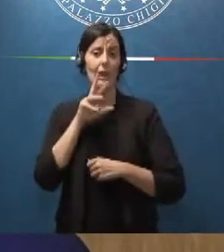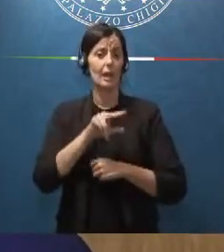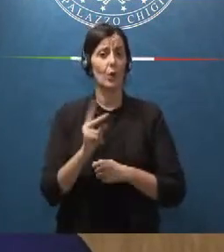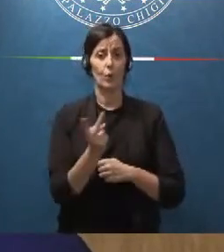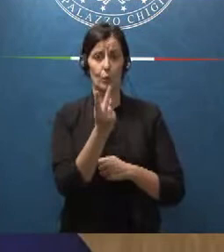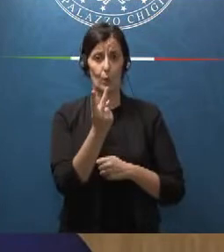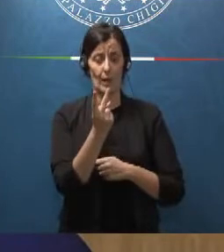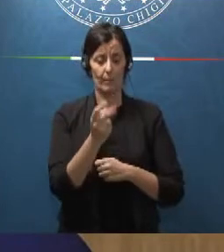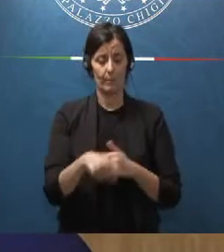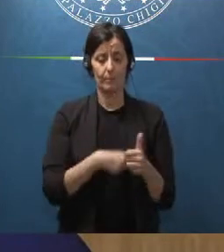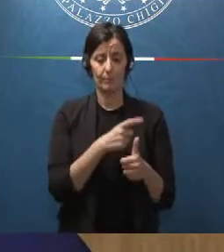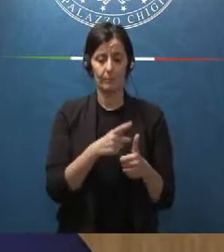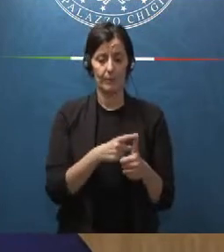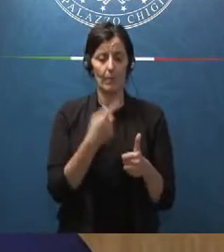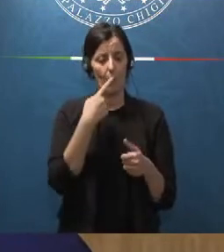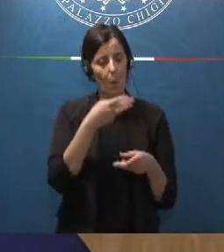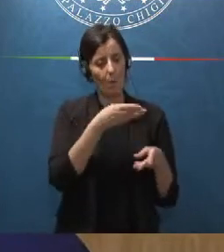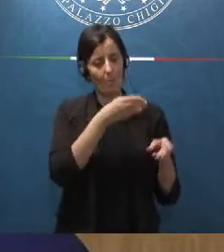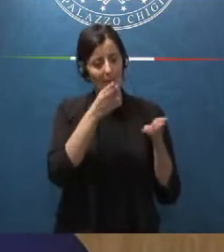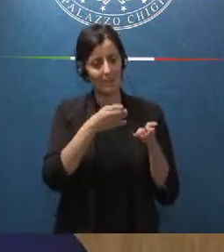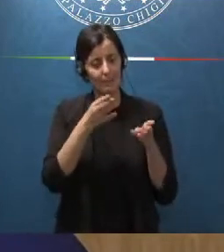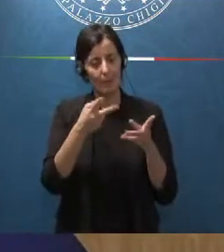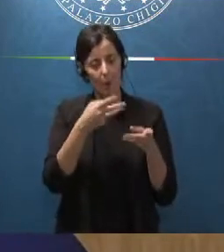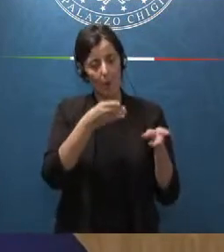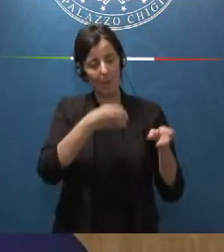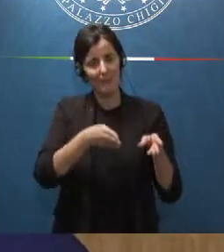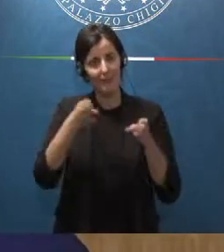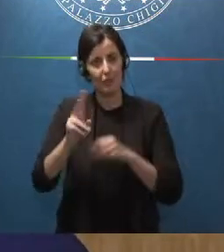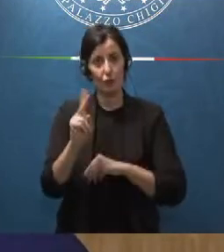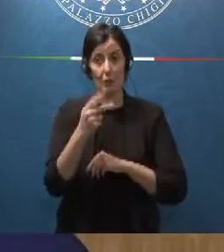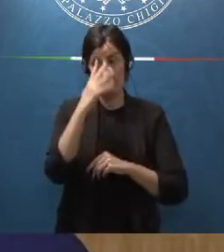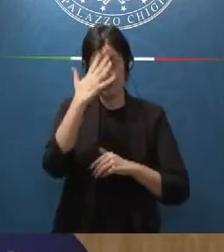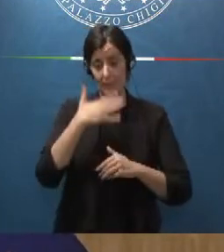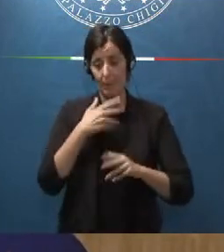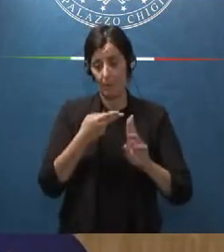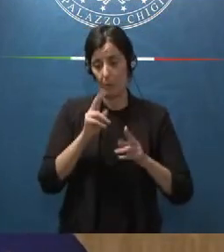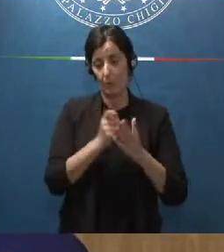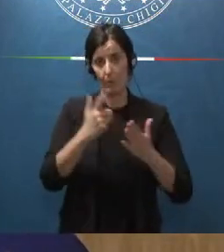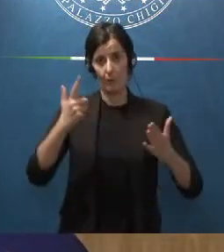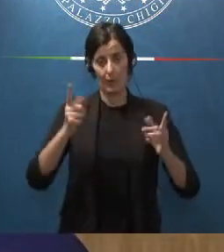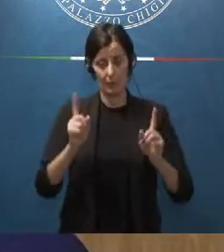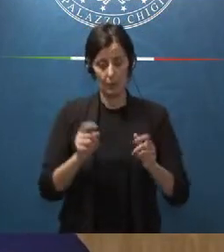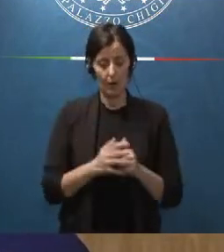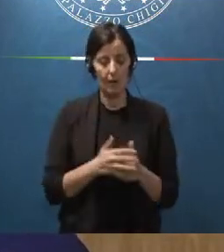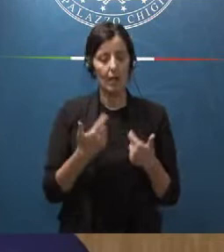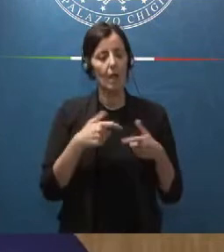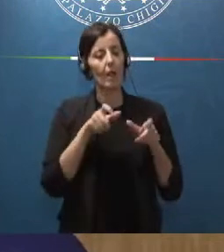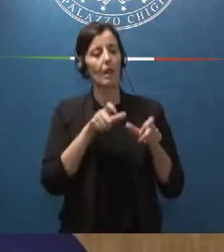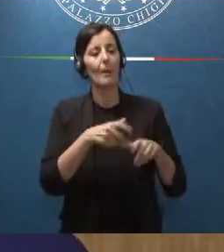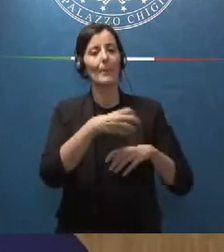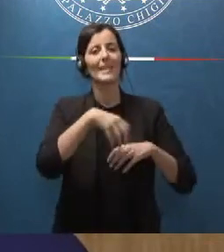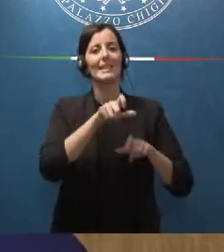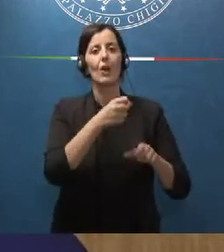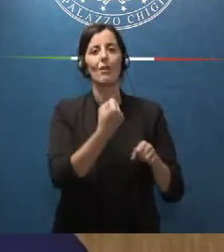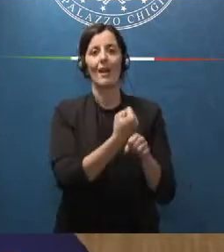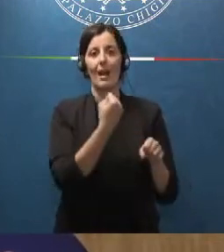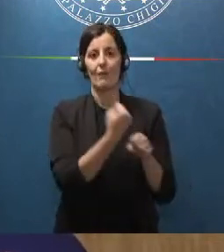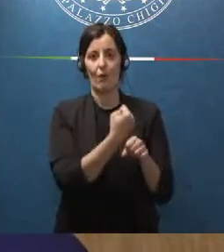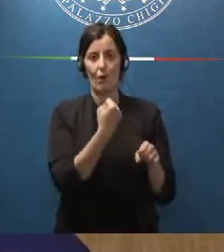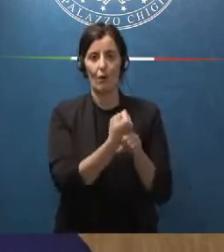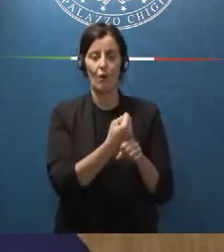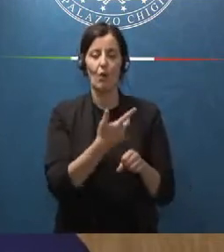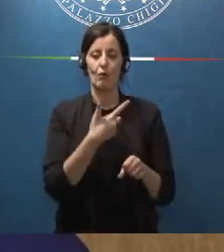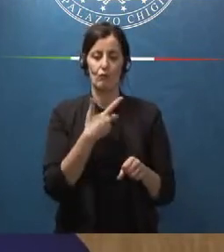passaggi che mi sembrano quelli più significativi quelli più qualificanti sul ministero del lavoro abbiamo